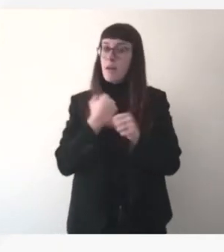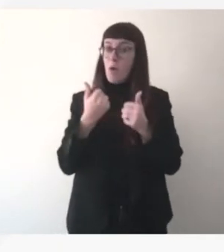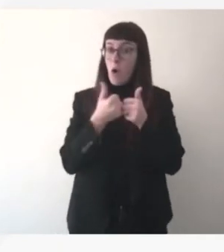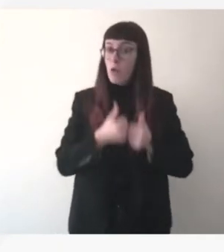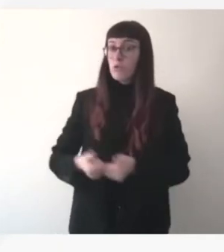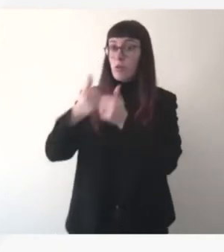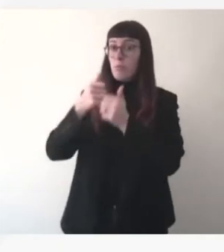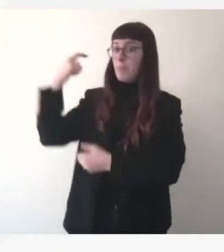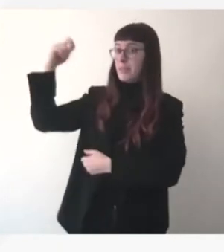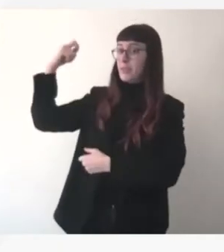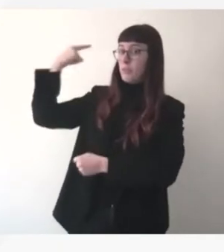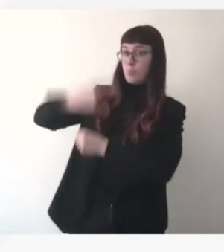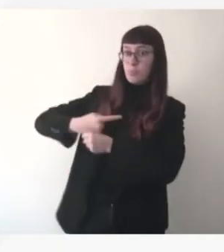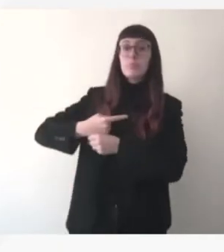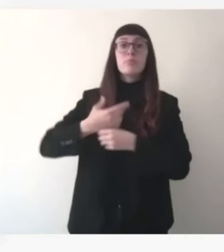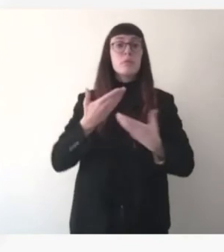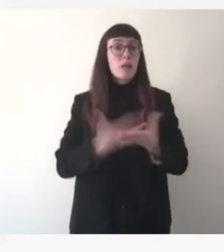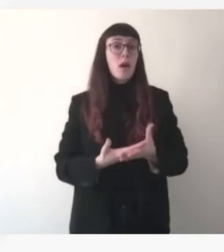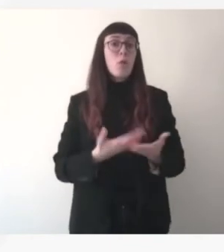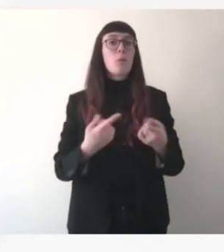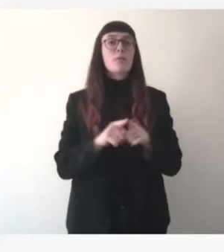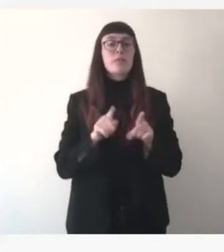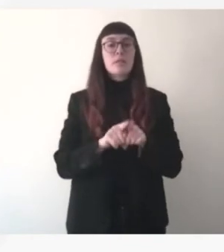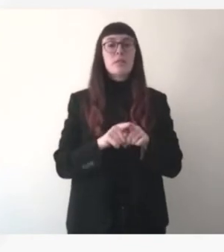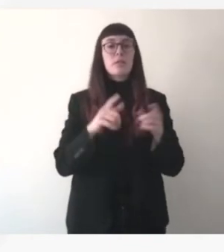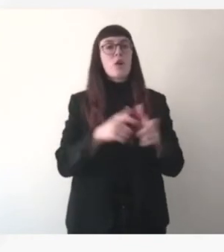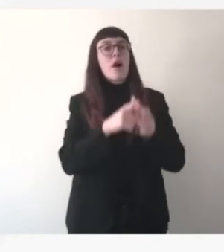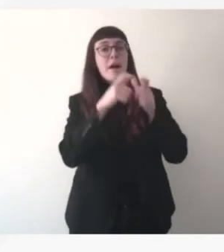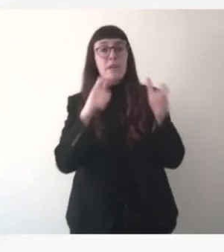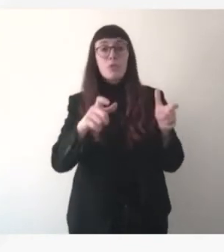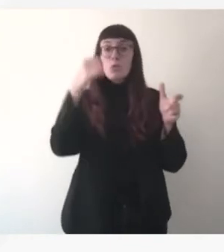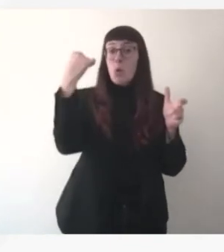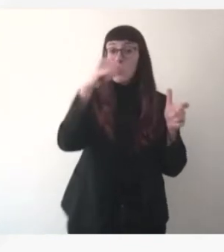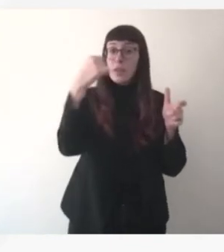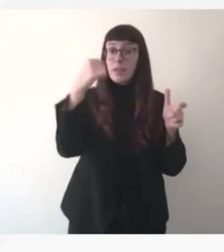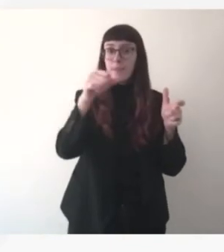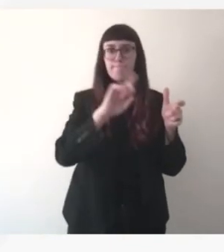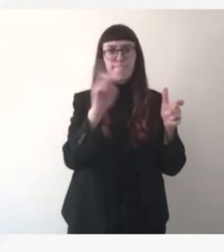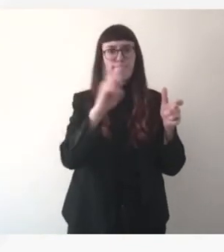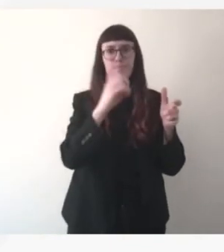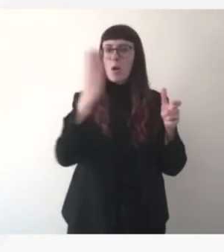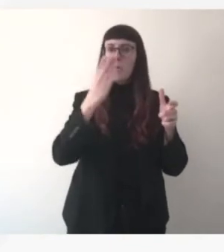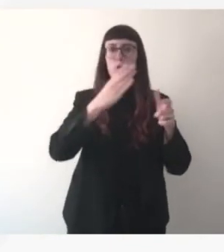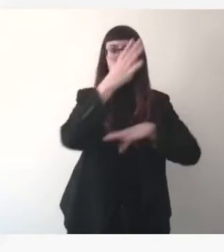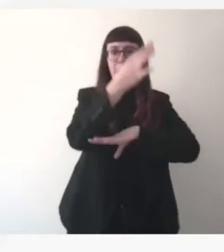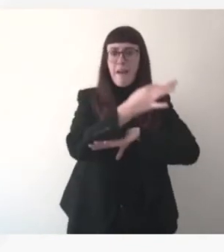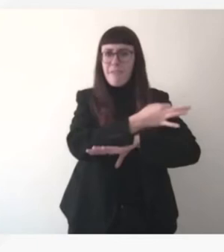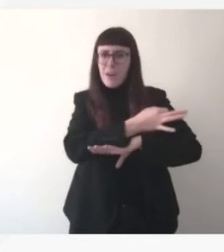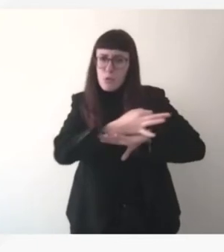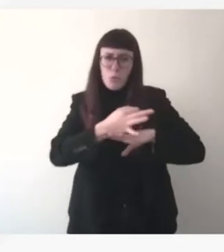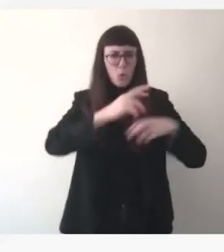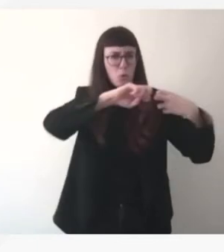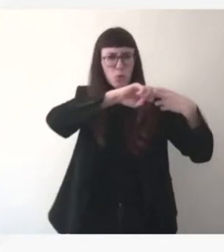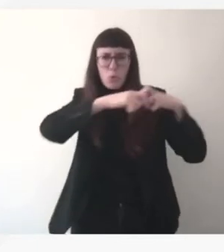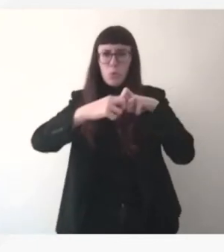diversification des infrastructures. Et vraiment, j'y reviens, c'est un sujet absolument essentiel. On ne peut pas dépendre d'une seule